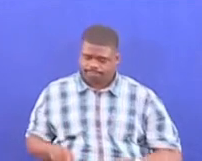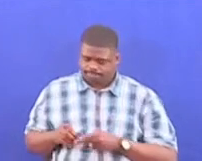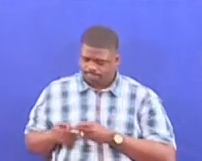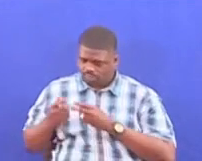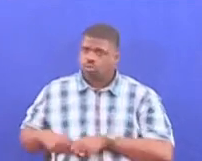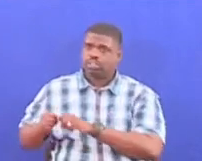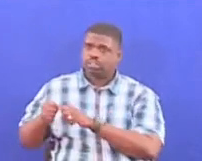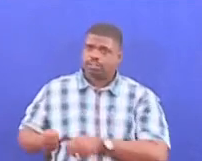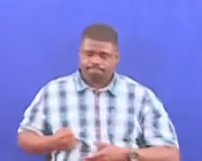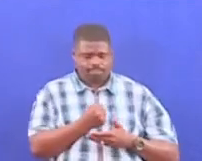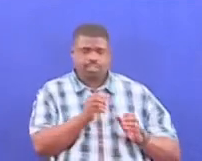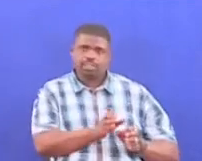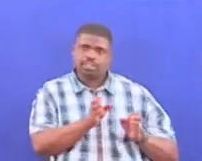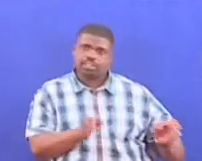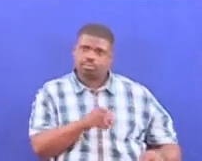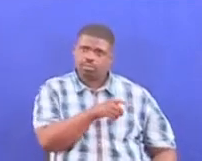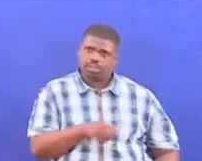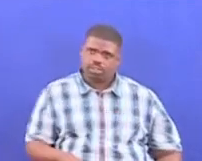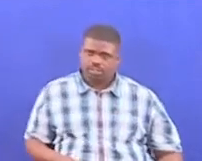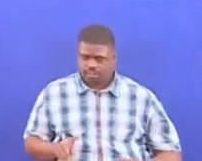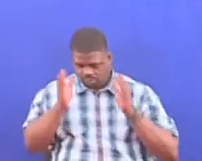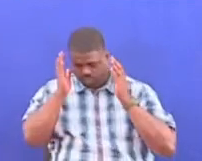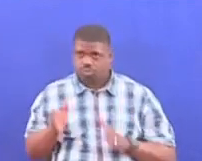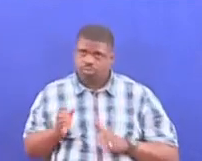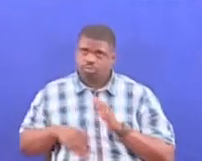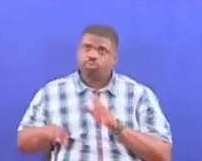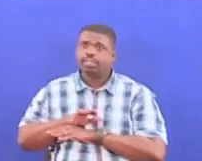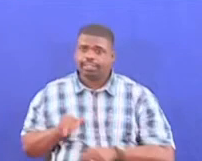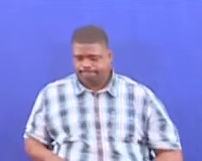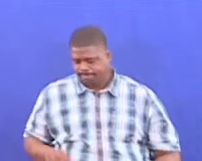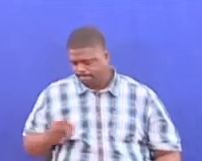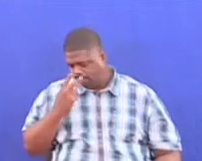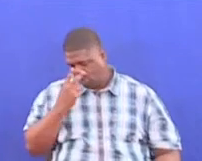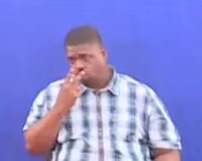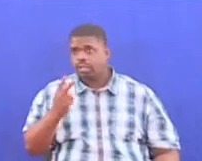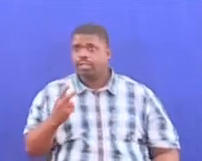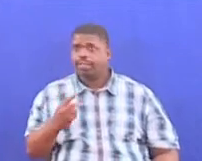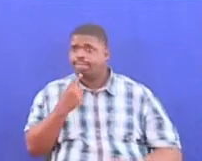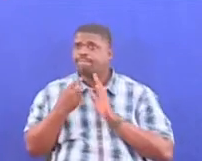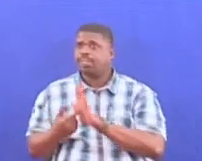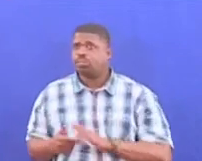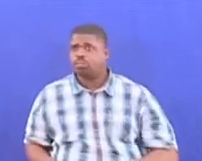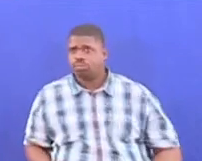kwa maana ya budget zinazo tengwa. Mushuwa mwenye kiti, ukiangalia mafalan